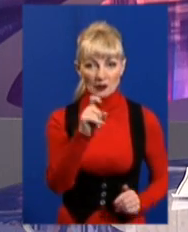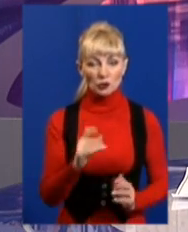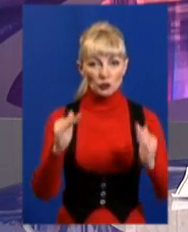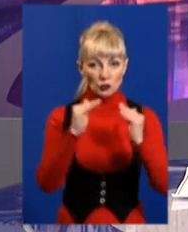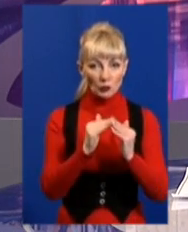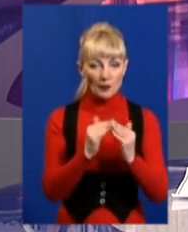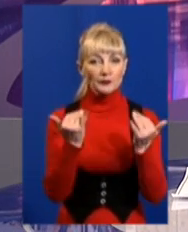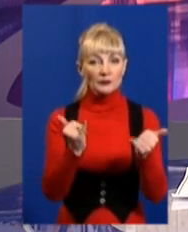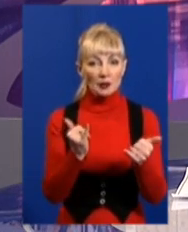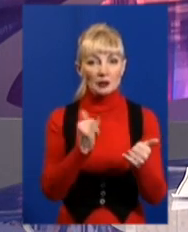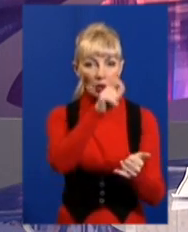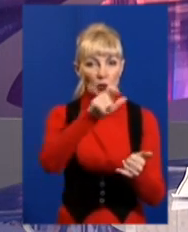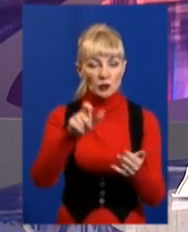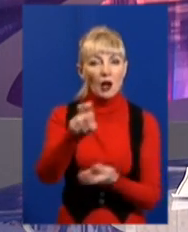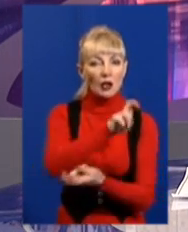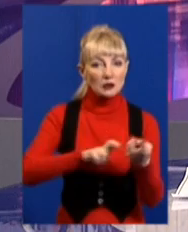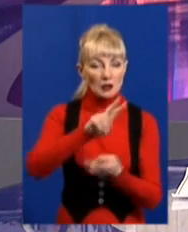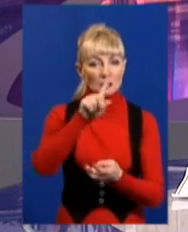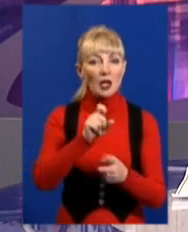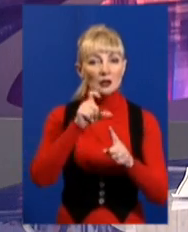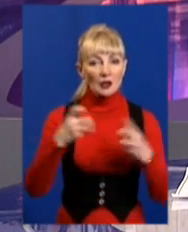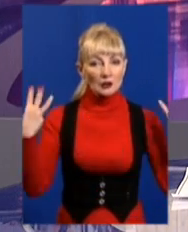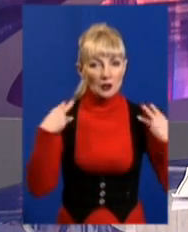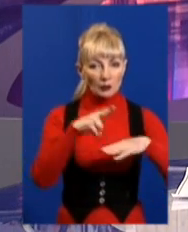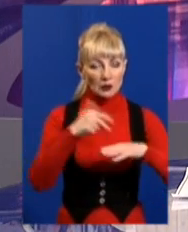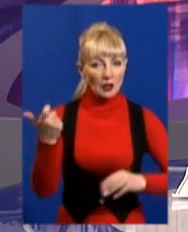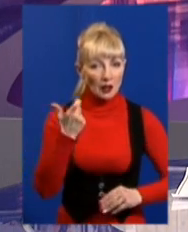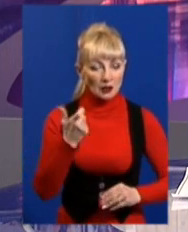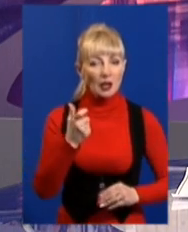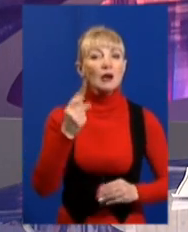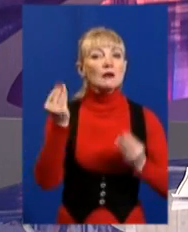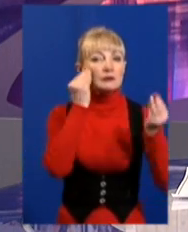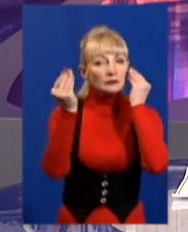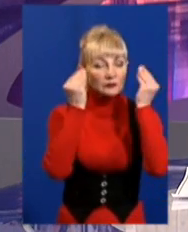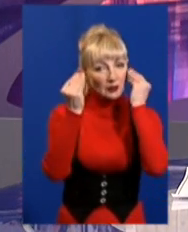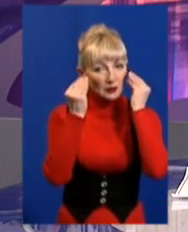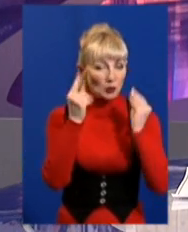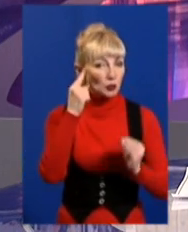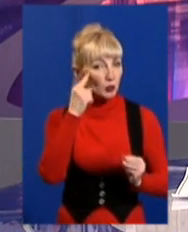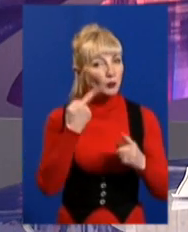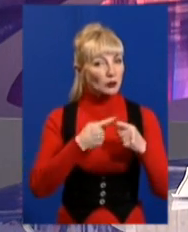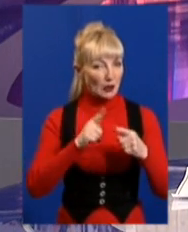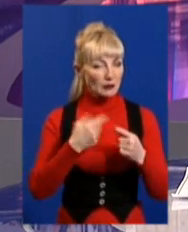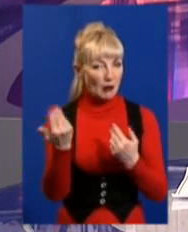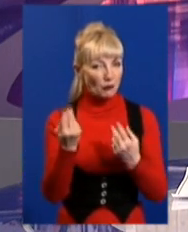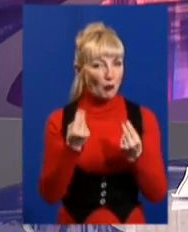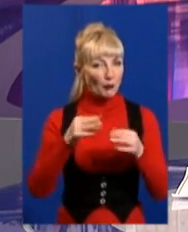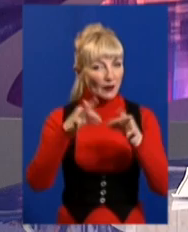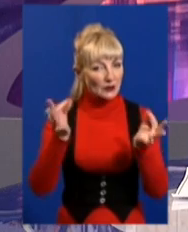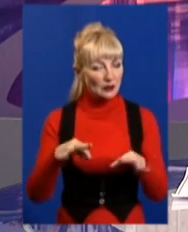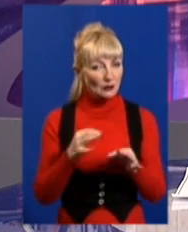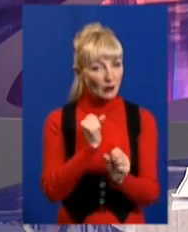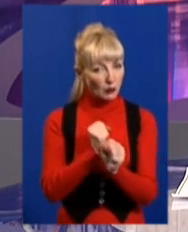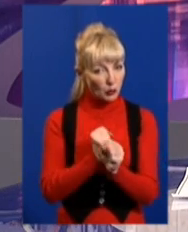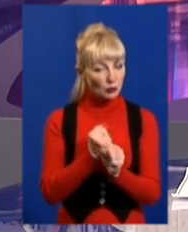Нині нападників шукають. За словами очільника поліції Харківщини, серед версій поліцейські розглядають професійну діяльність правоохоронця.